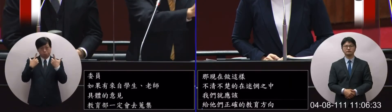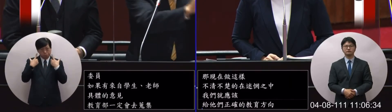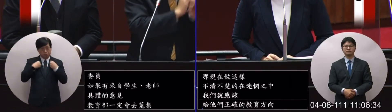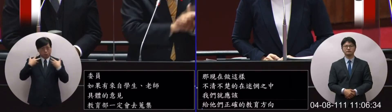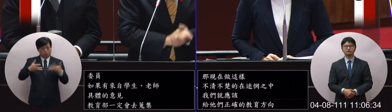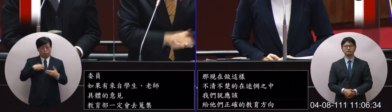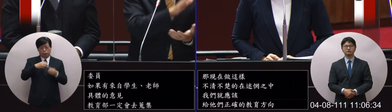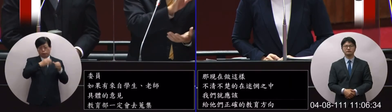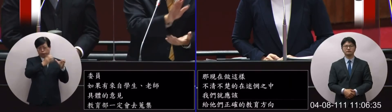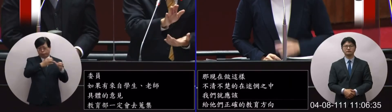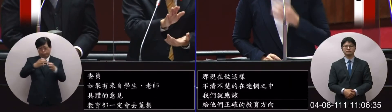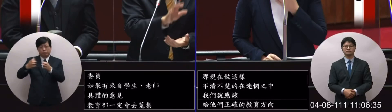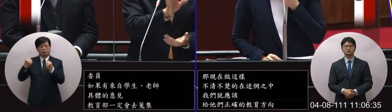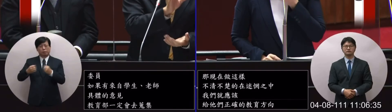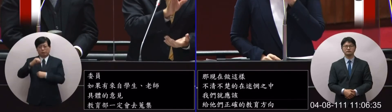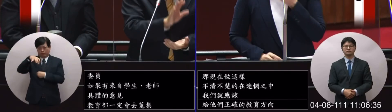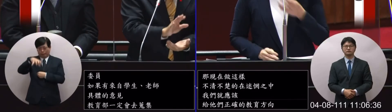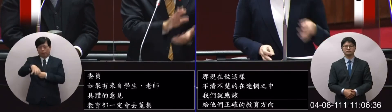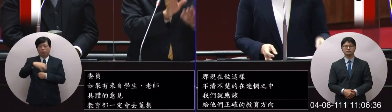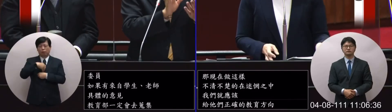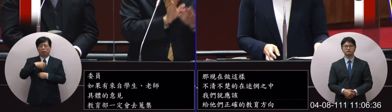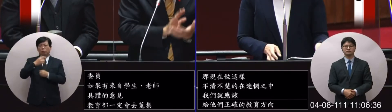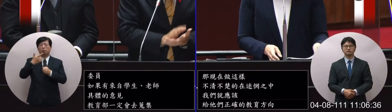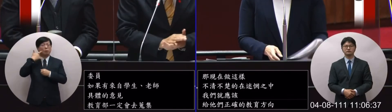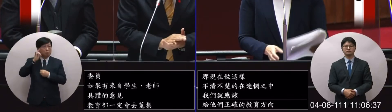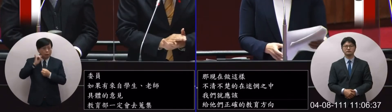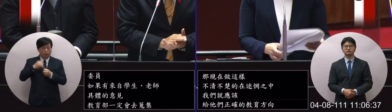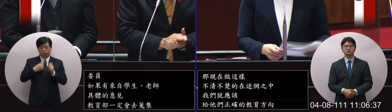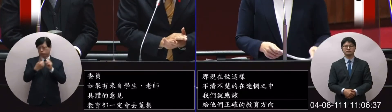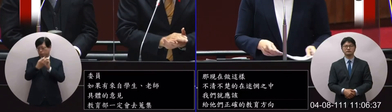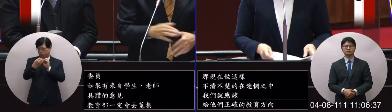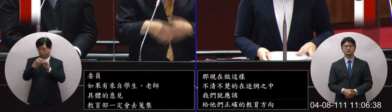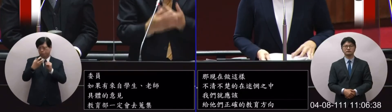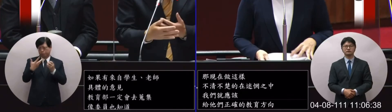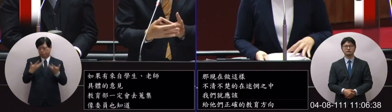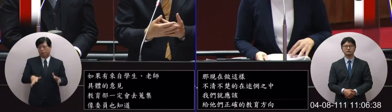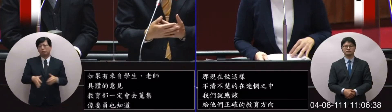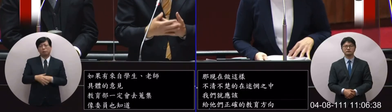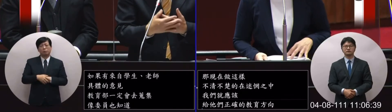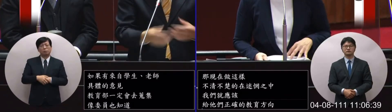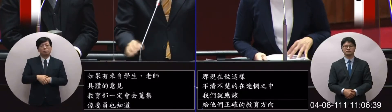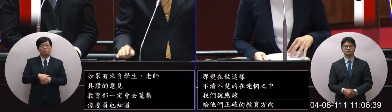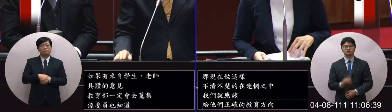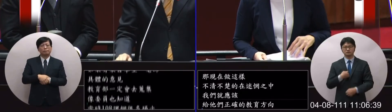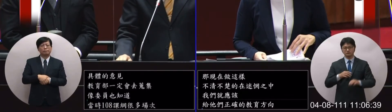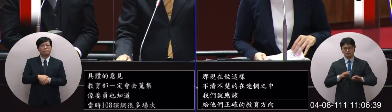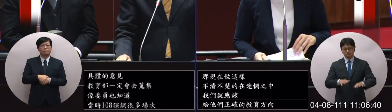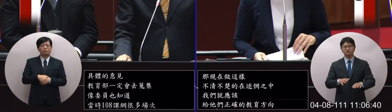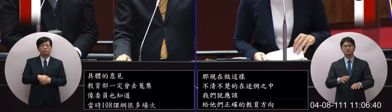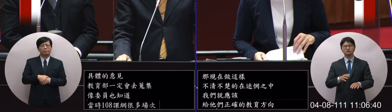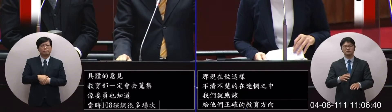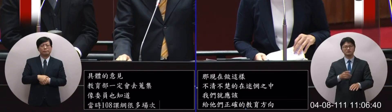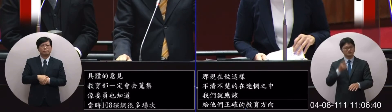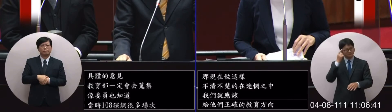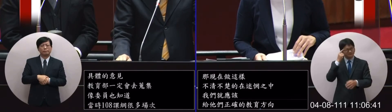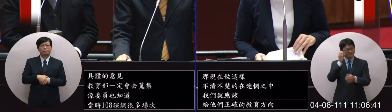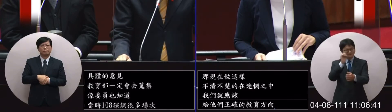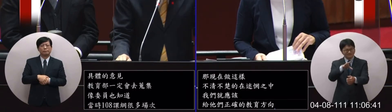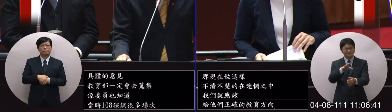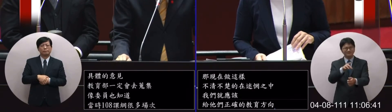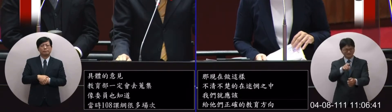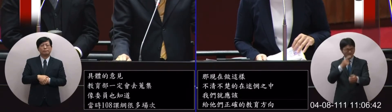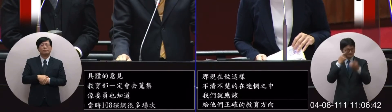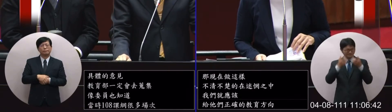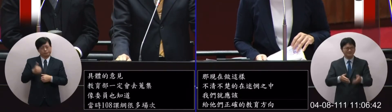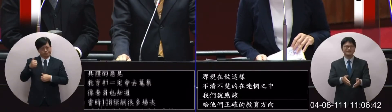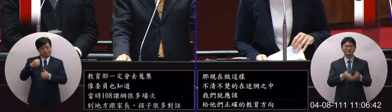場次就直接到地方上跟家長有很多的對話我想這個過程今天是善意的提出來希望你們去重